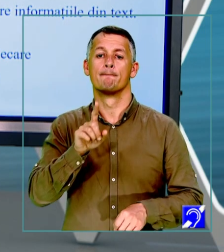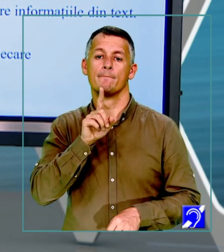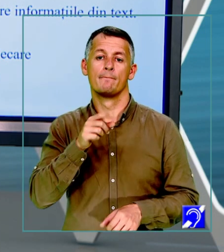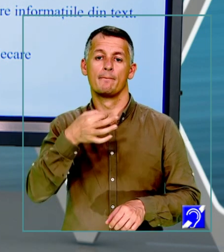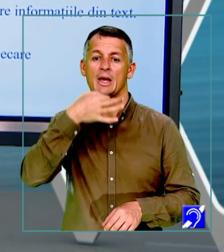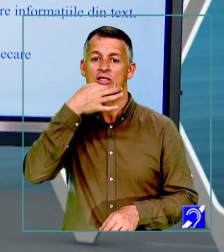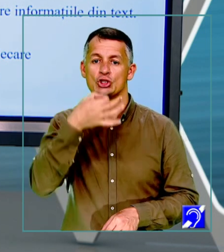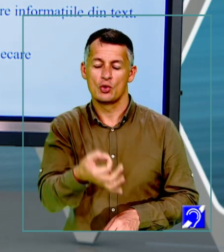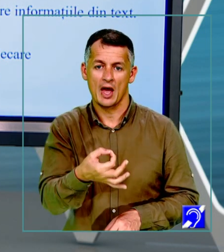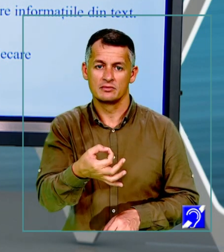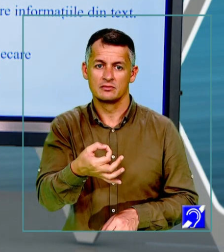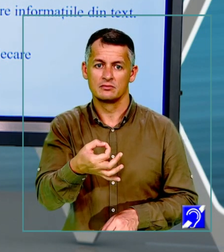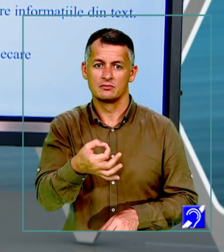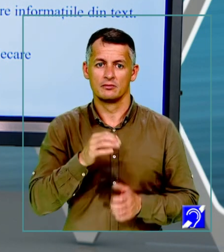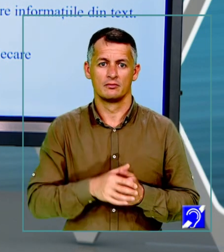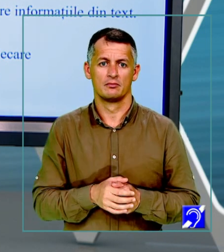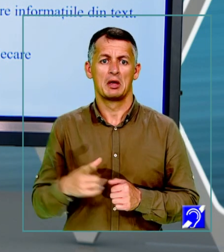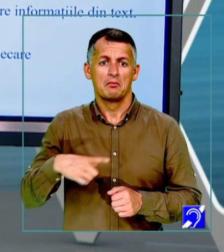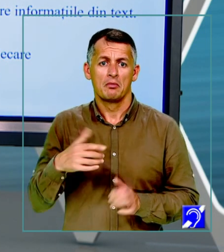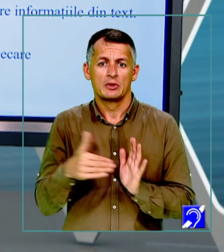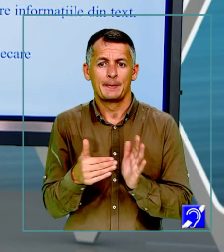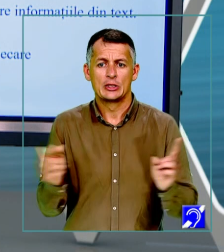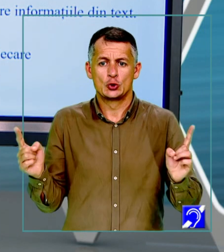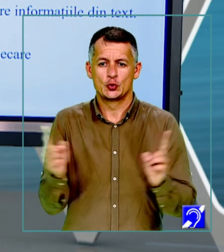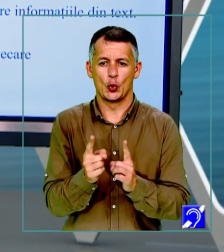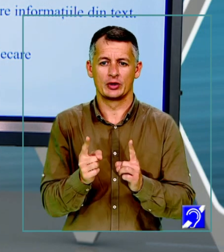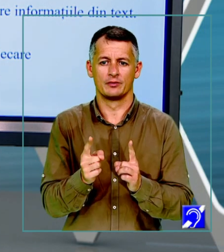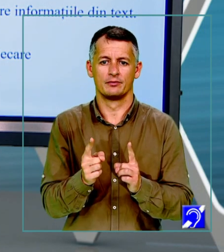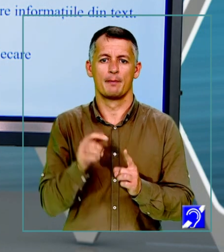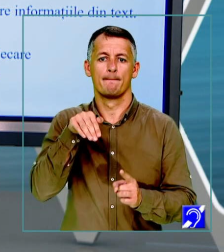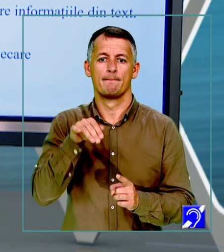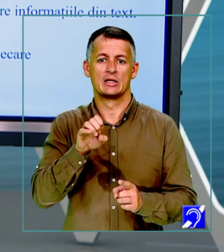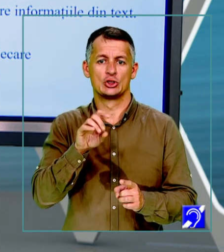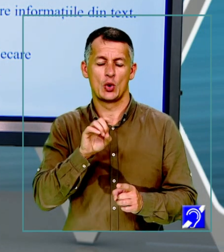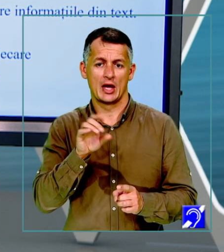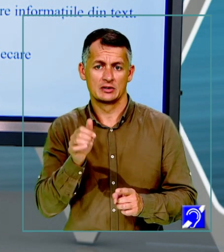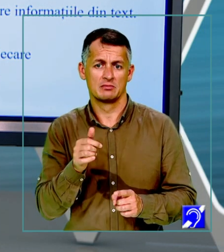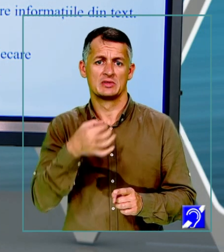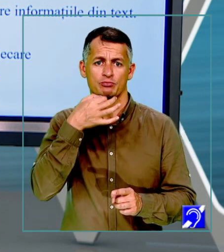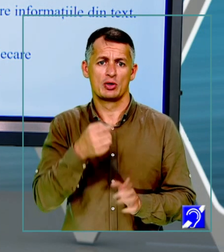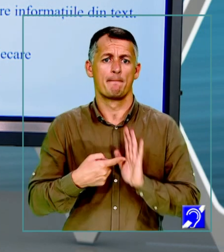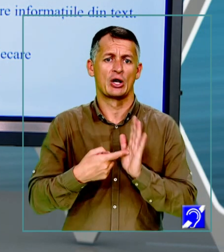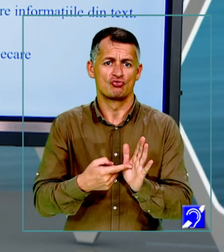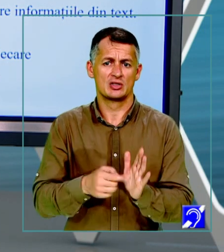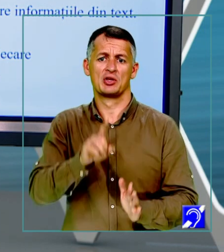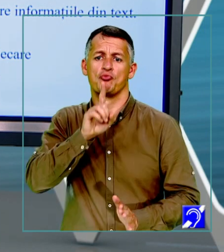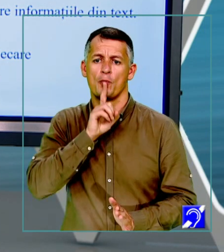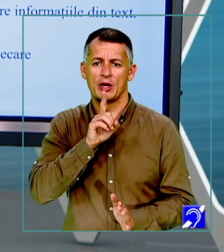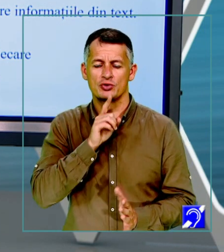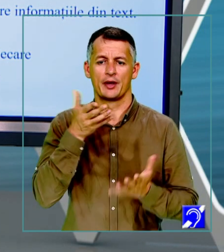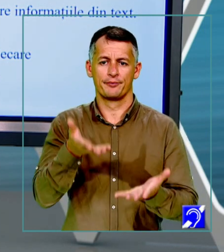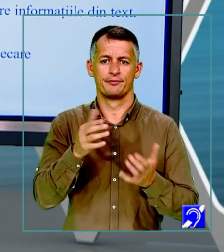răspunsul trebuie să fie scurt, într-un singur enunț, pentru că menționează este echivalent cu precizează, numește,